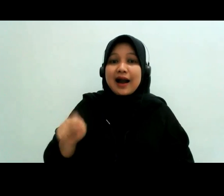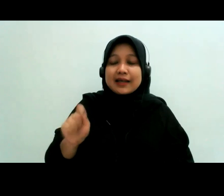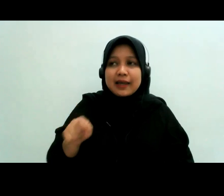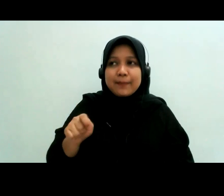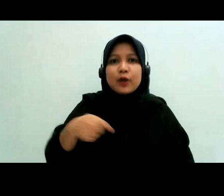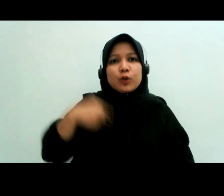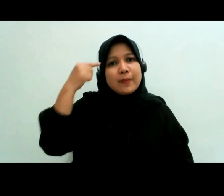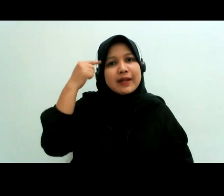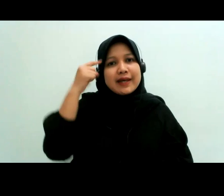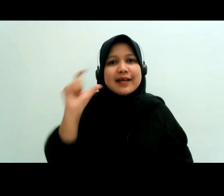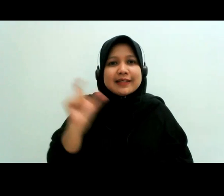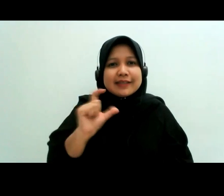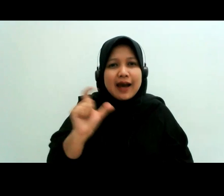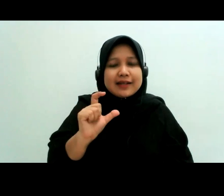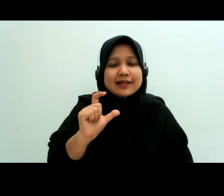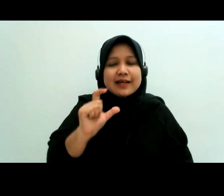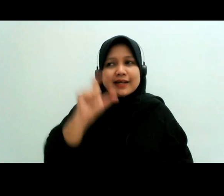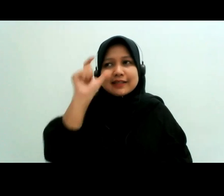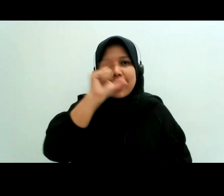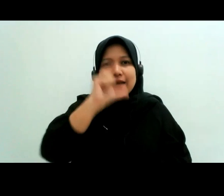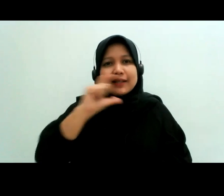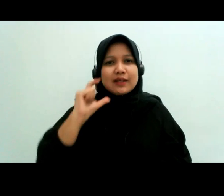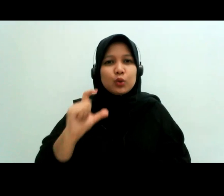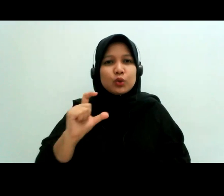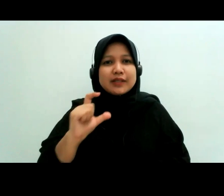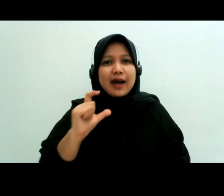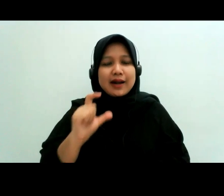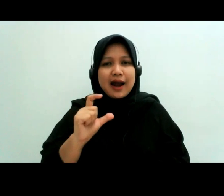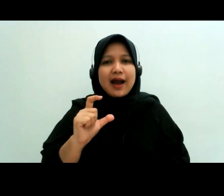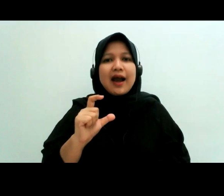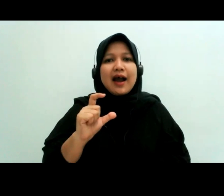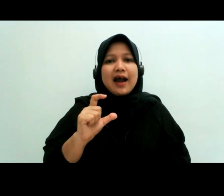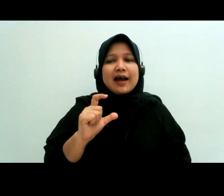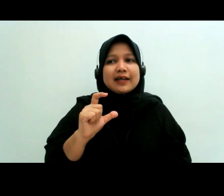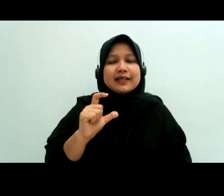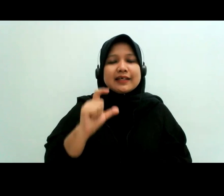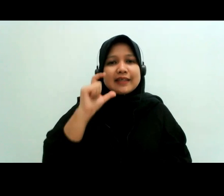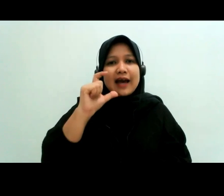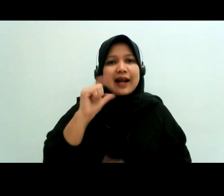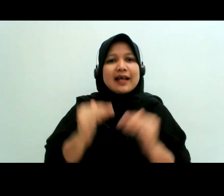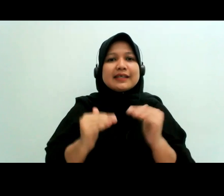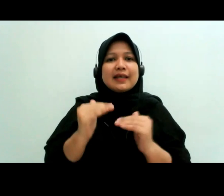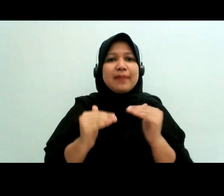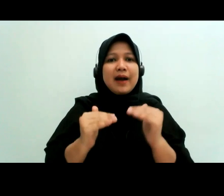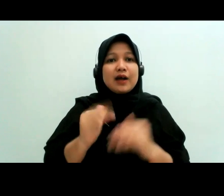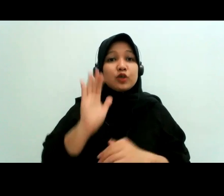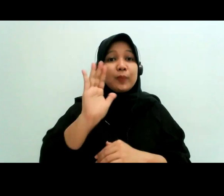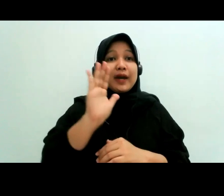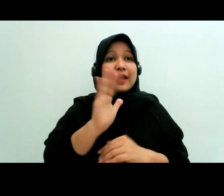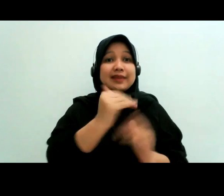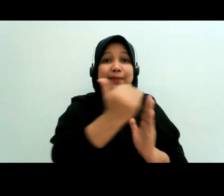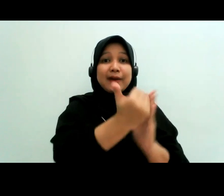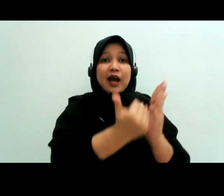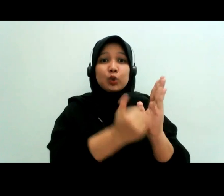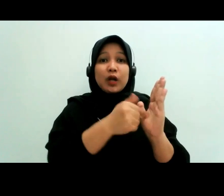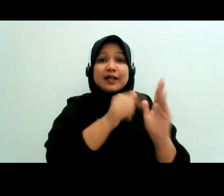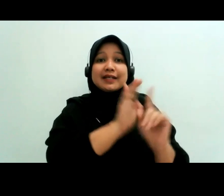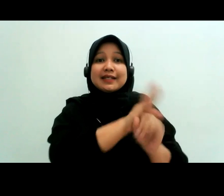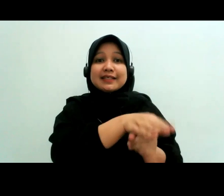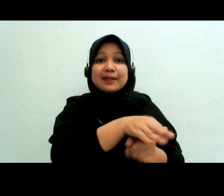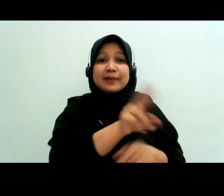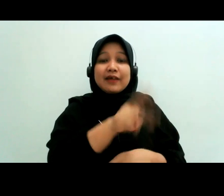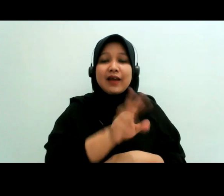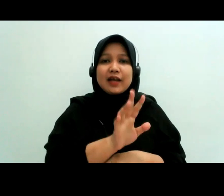cara menafsirkan yang menyeimbangkan sehingga peraturan itu tidak diskriminatif jadi dia gak serta-merta